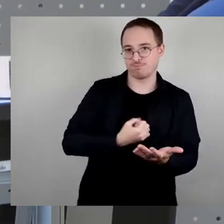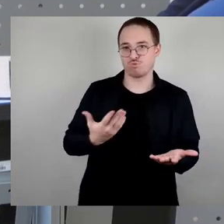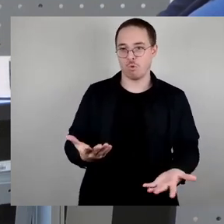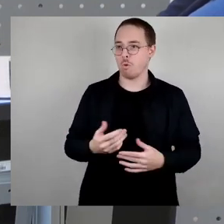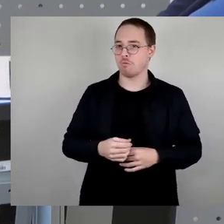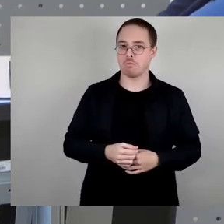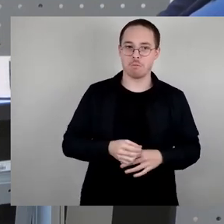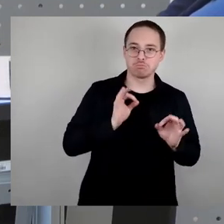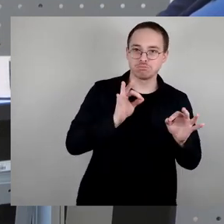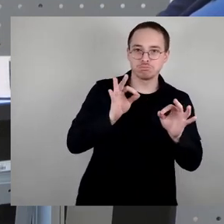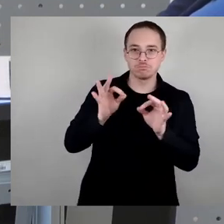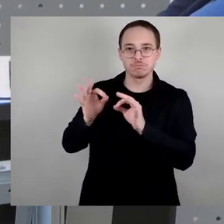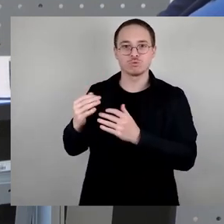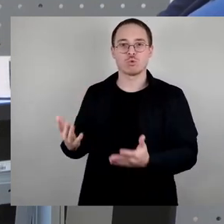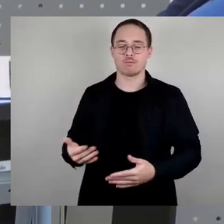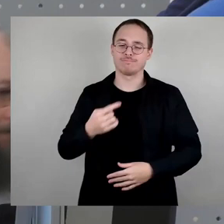würdevoll beendet sein.